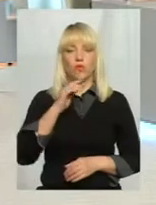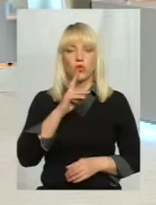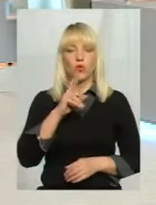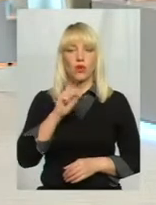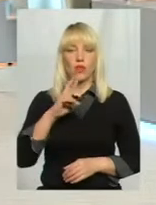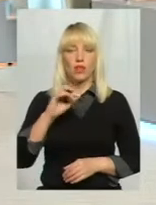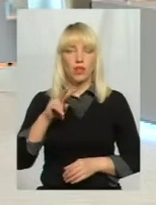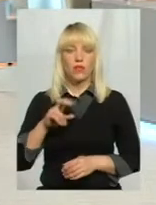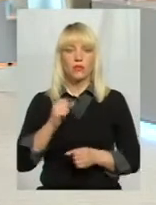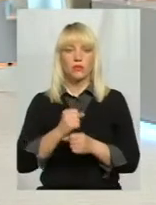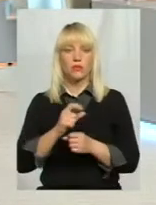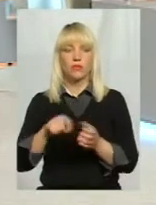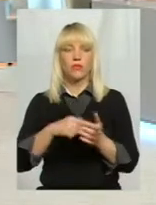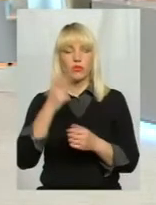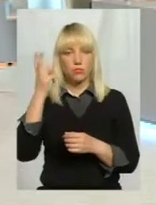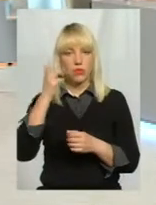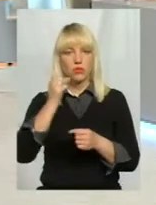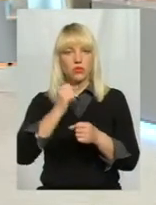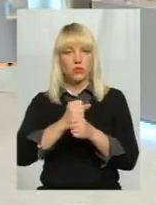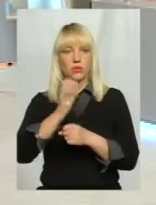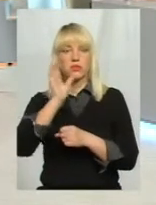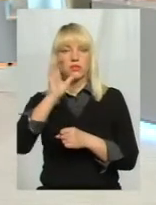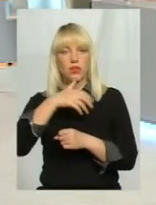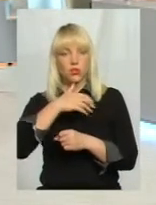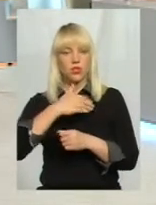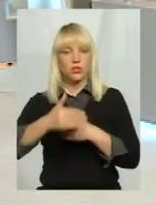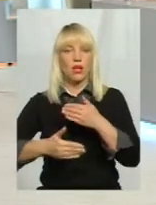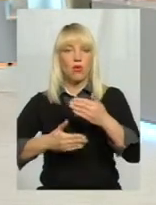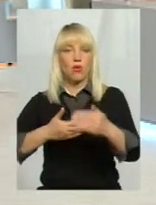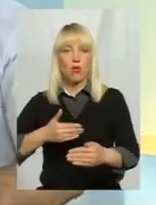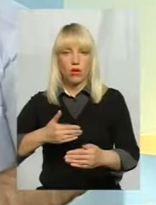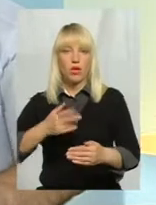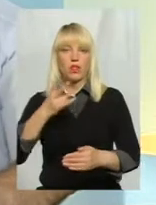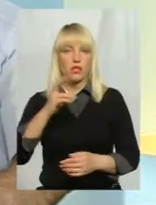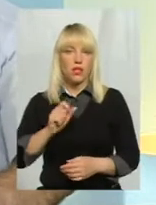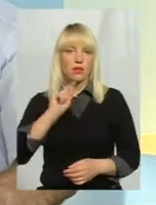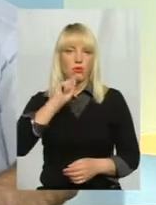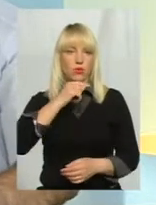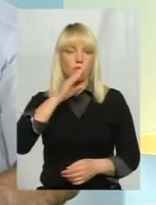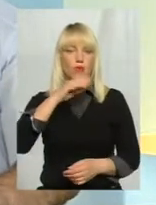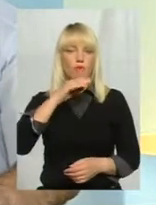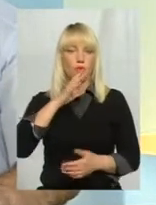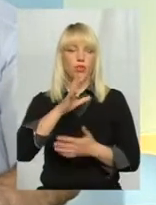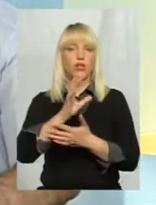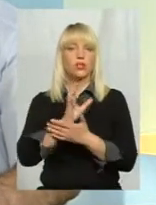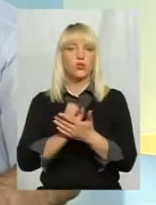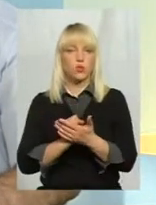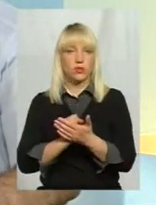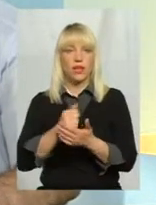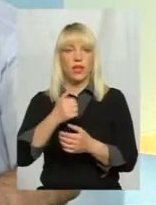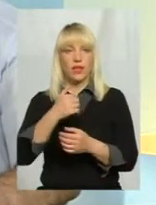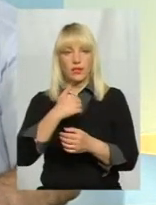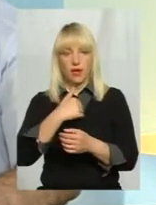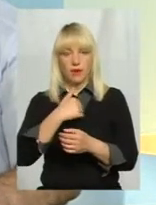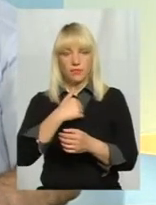і місто Хмельницьке зробило серйозні кроки на економію водних ресурсів. Я якраз